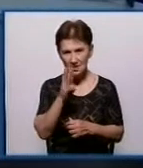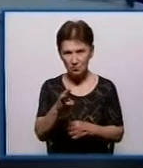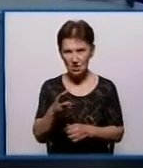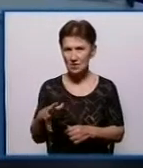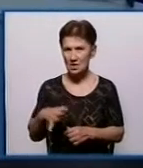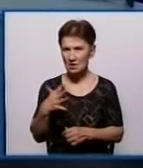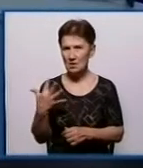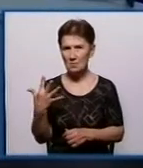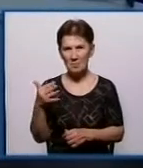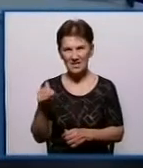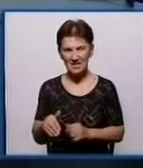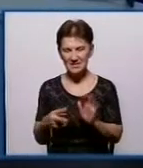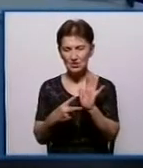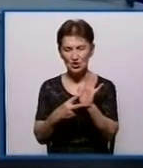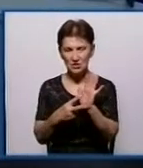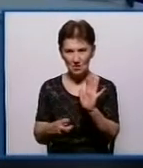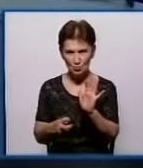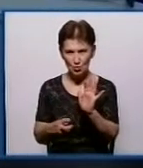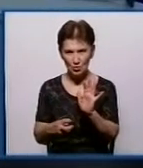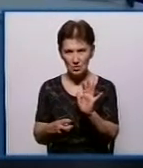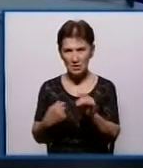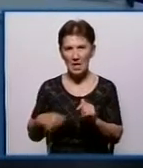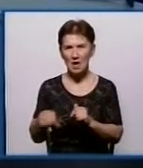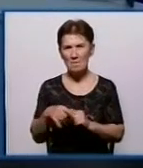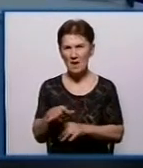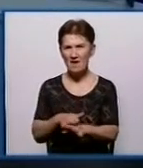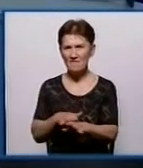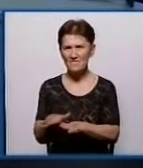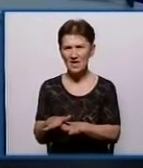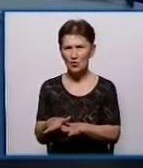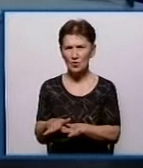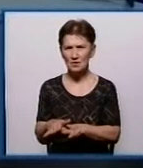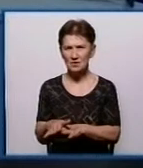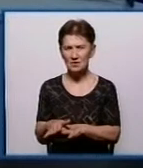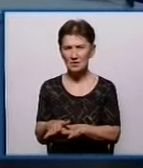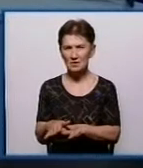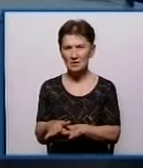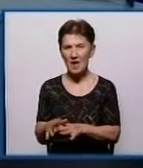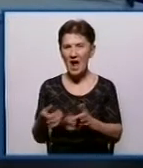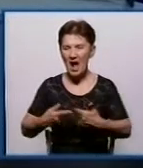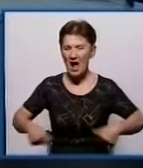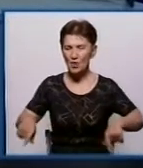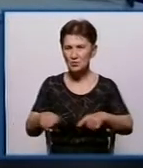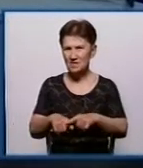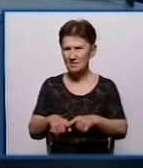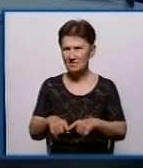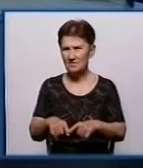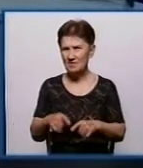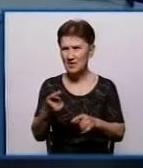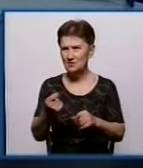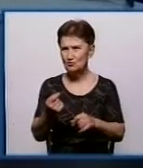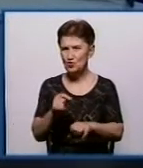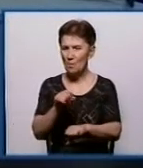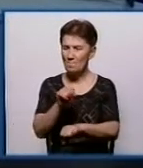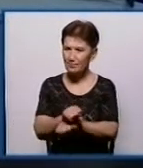5 тисяч 700 гривень в місяць. Ми виконали галузеву угоду, в червні трошки припідняли